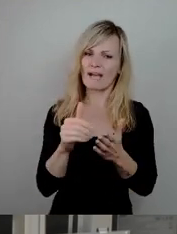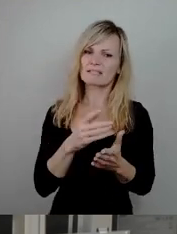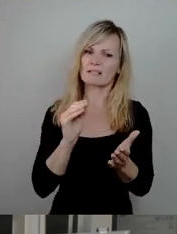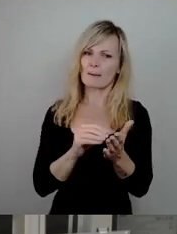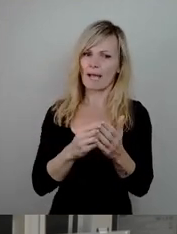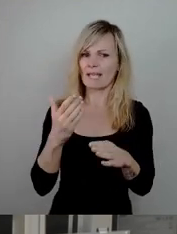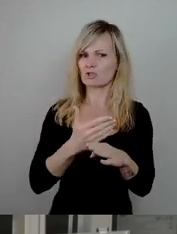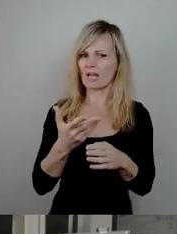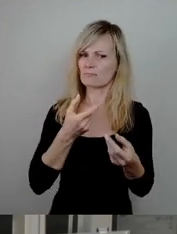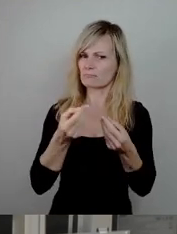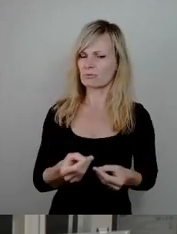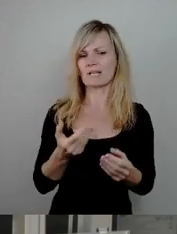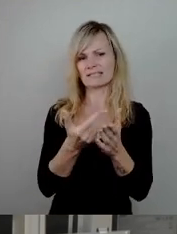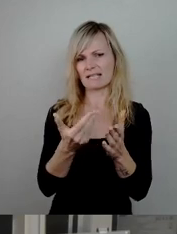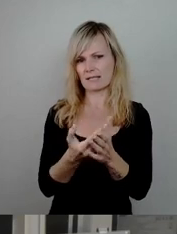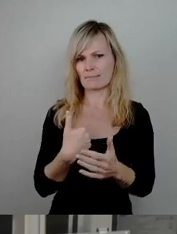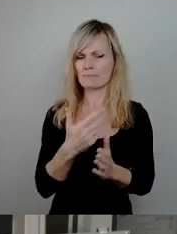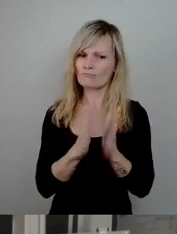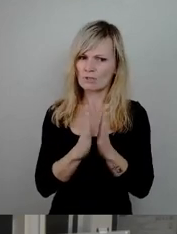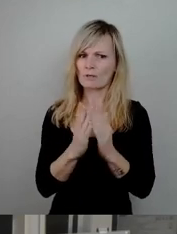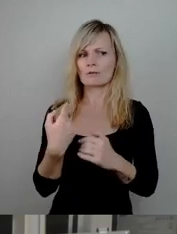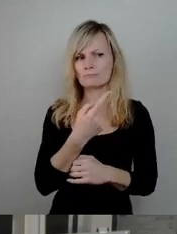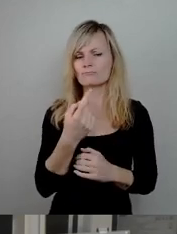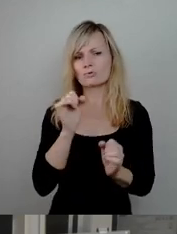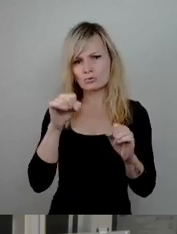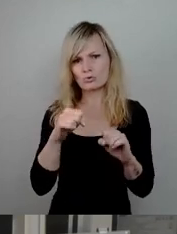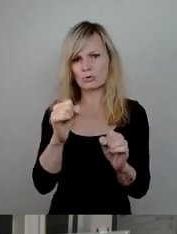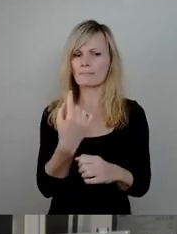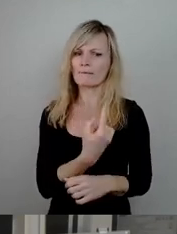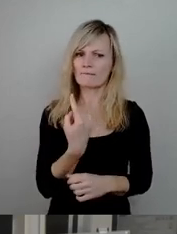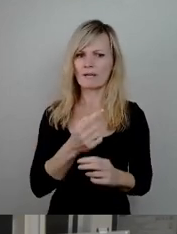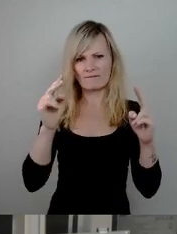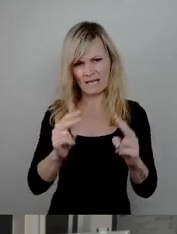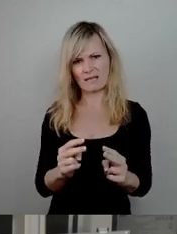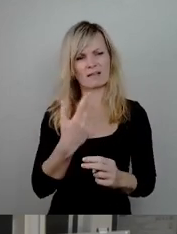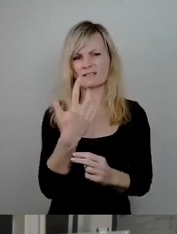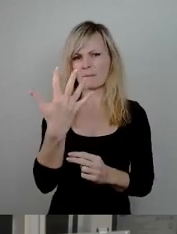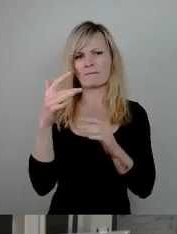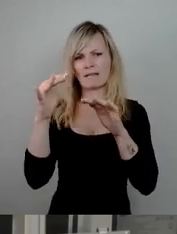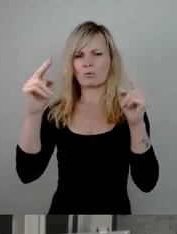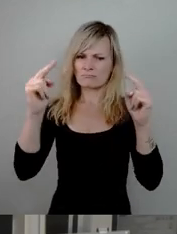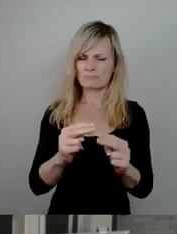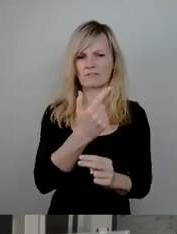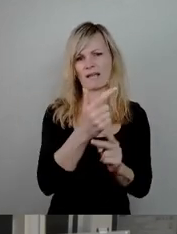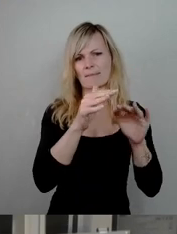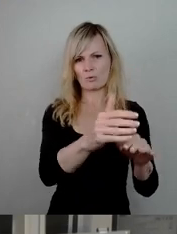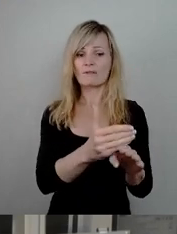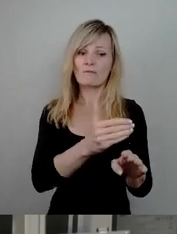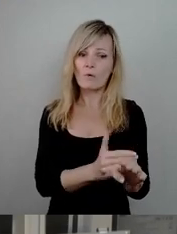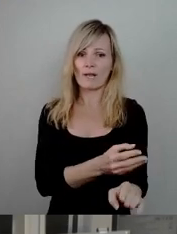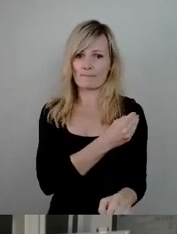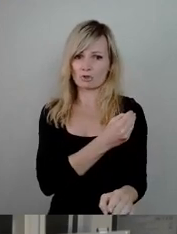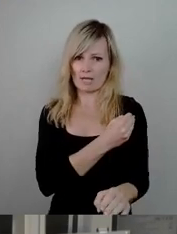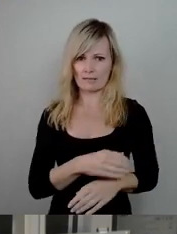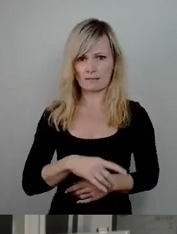bitte ich darum, vielleicht dem zuzustimmen, dass wir das reduzieren, dass wir eher informiert werden. Wenn das nicht durchkommen sollte,